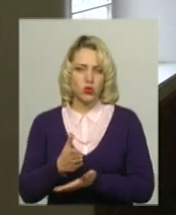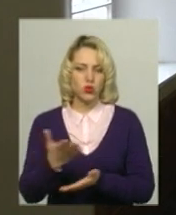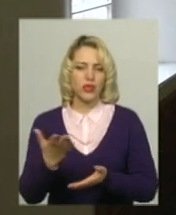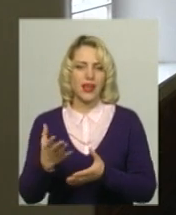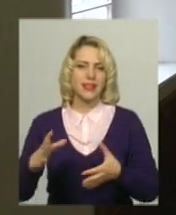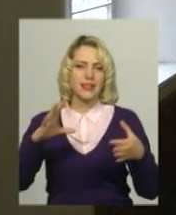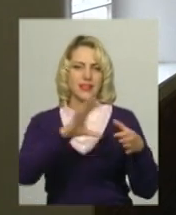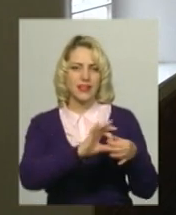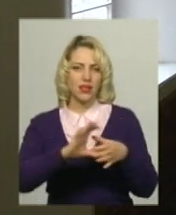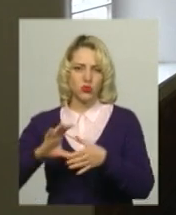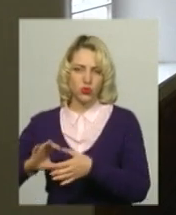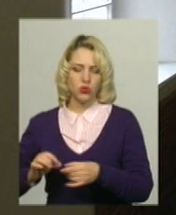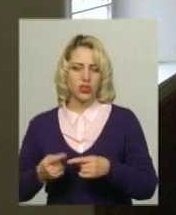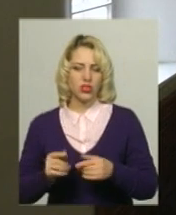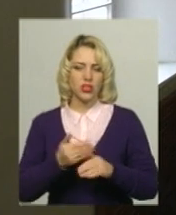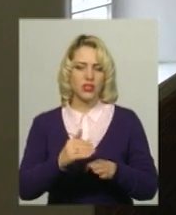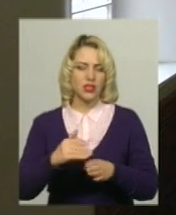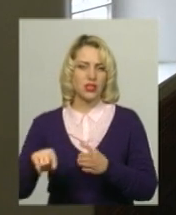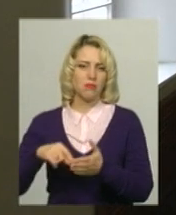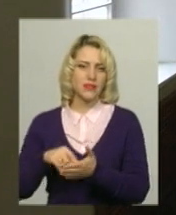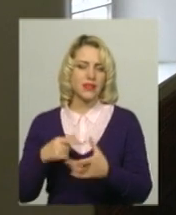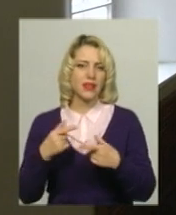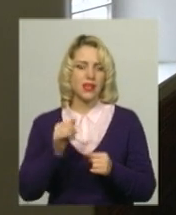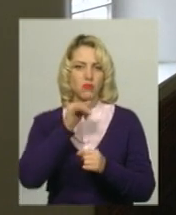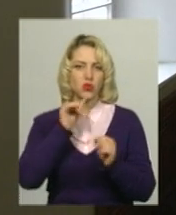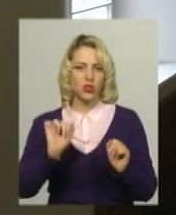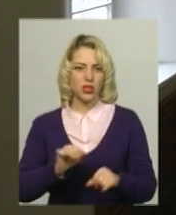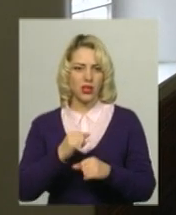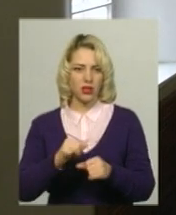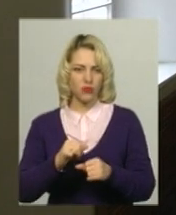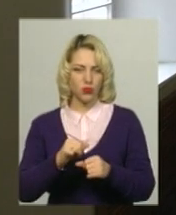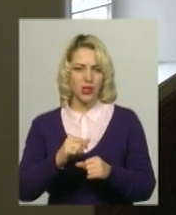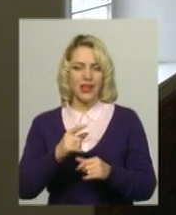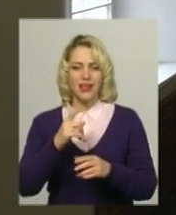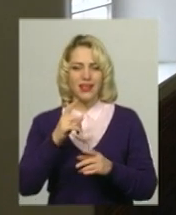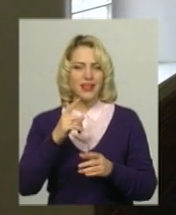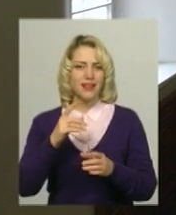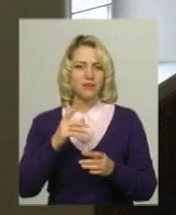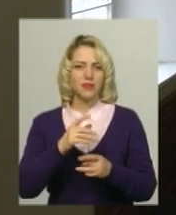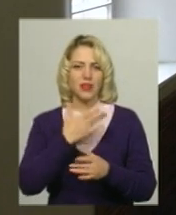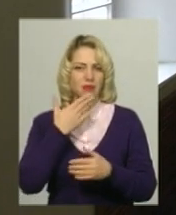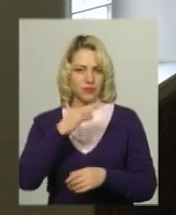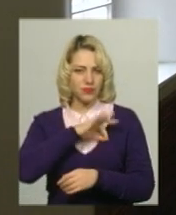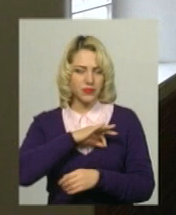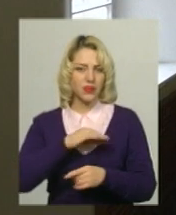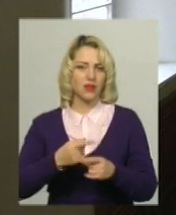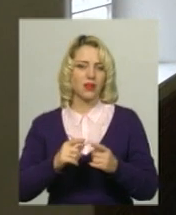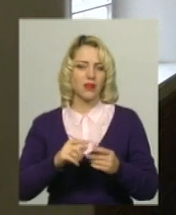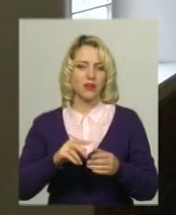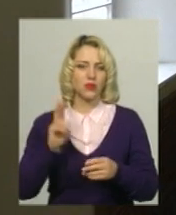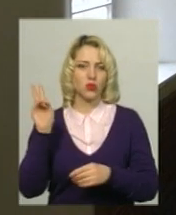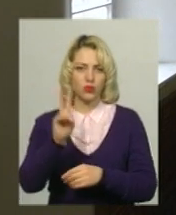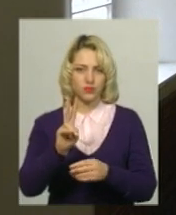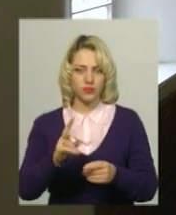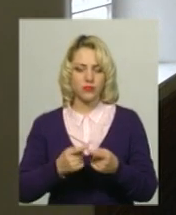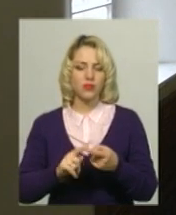міста, куди неможливо прокласти тролейбусну мережу. Зокрема, ми обговорюємо питання